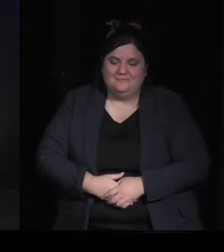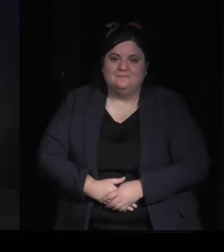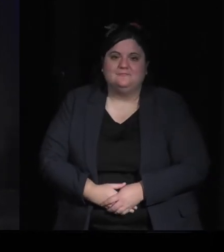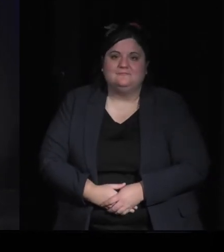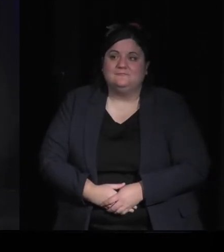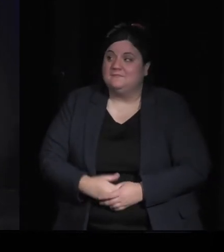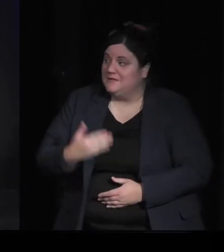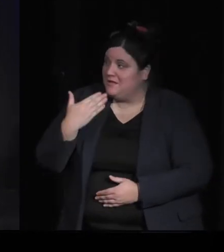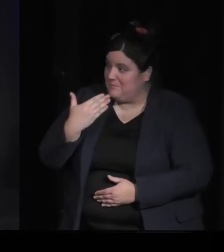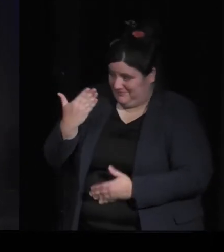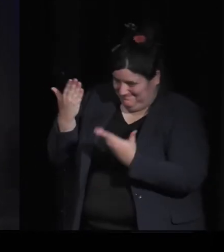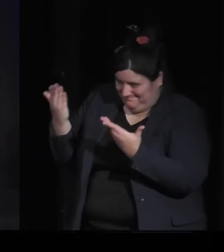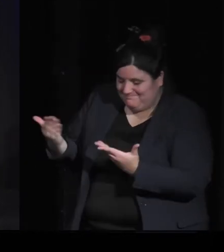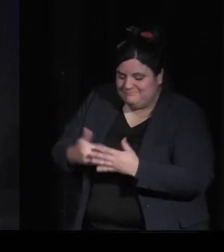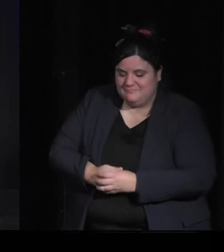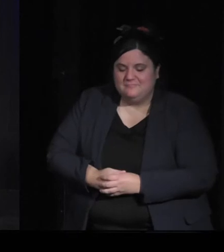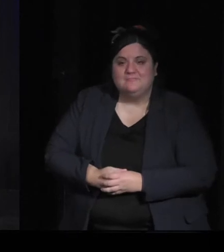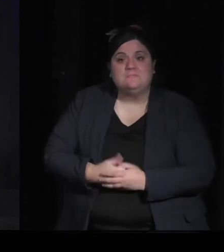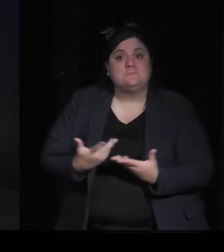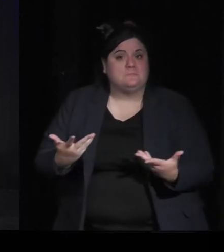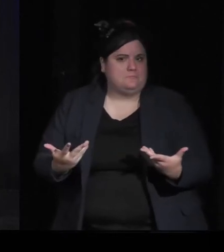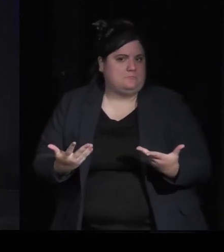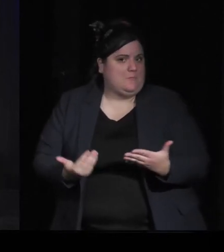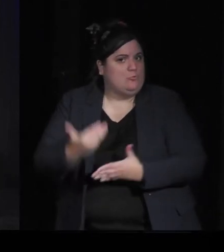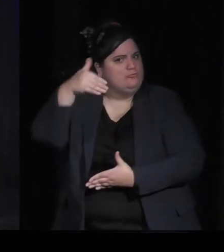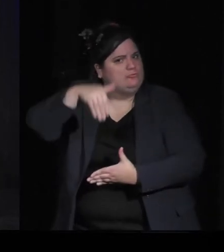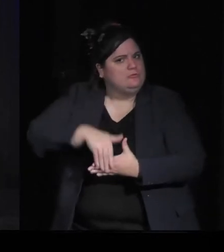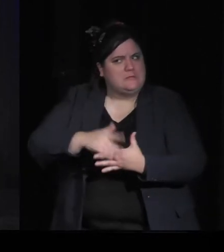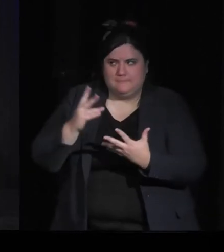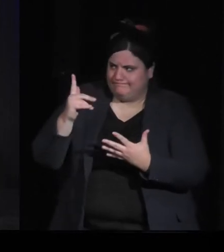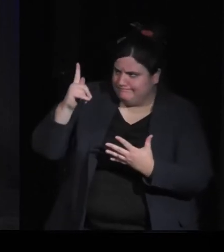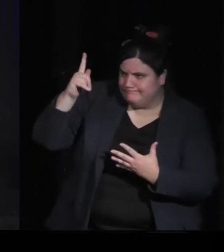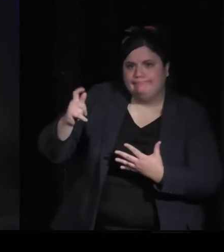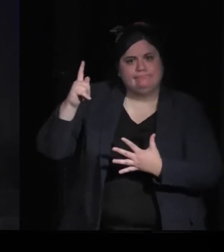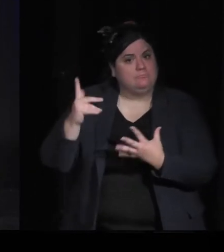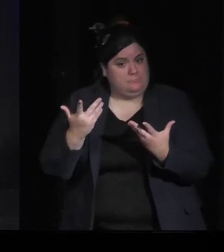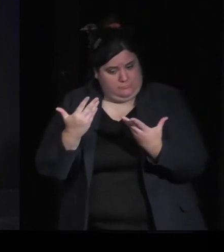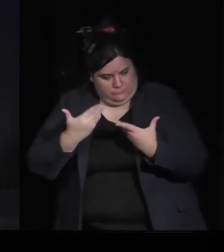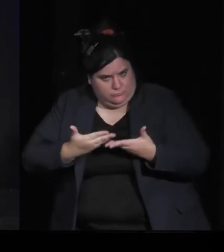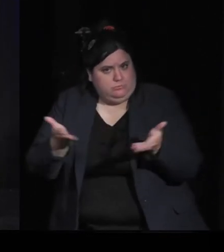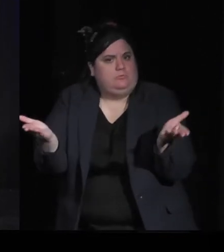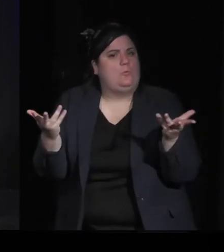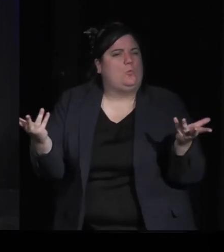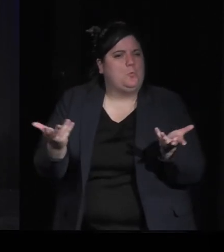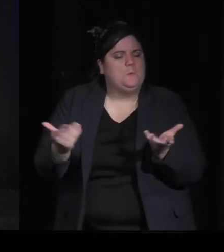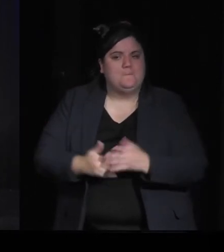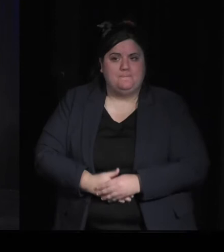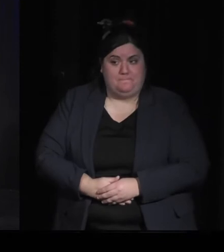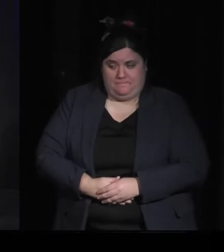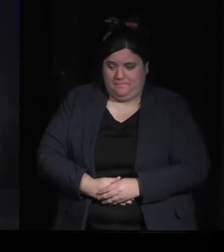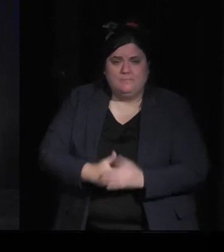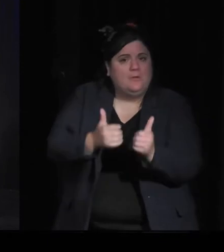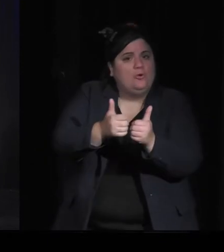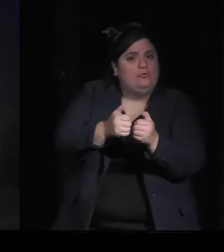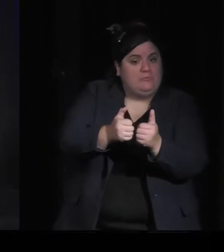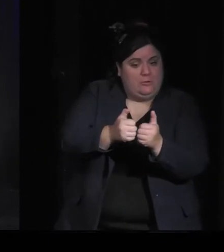Merci Nathanael. On va commencer donc cette journée de rencontres et de débats dans le jeu vidéo.